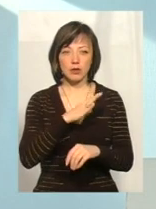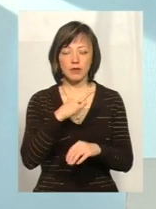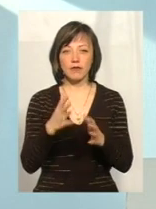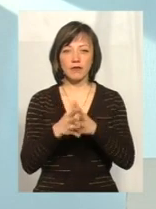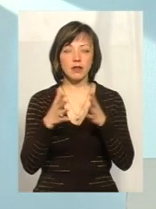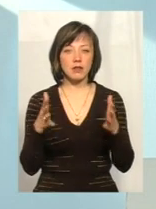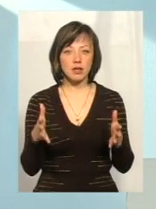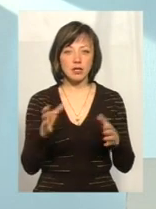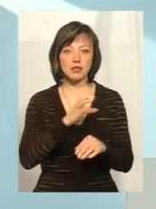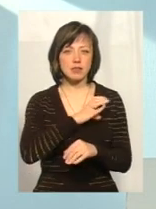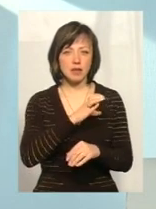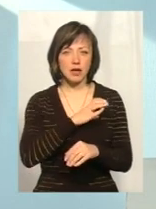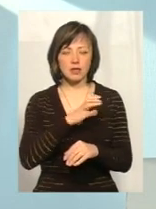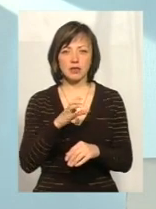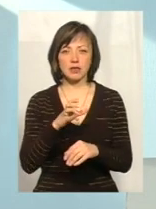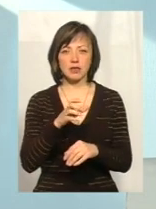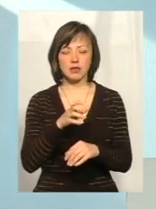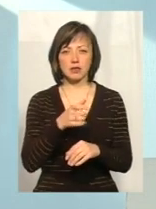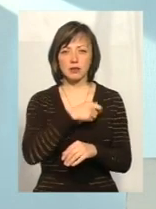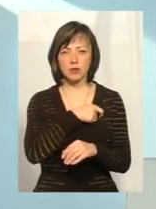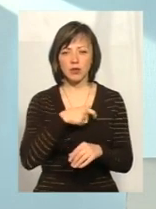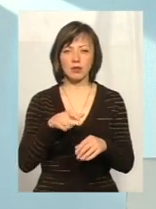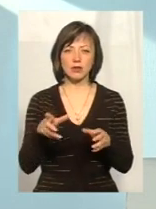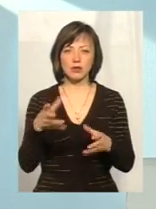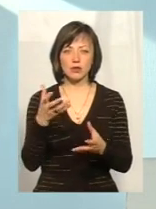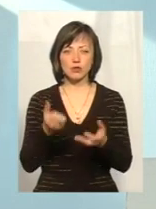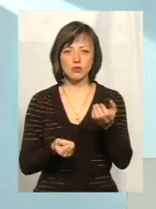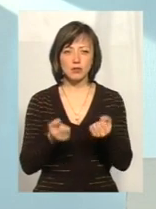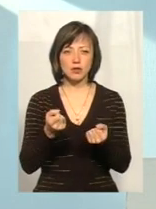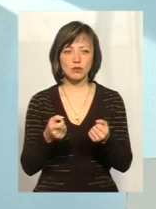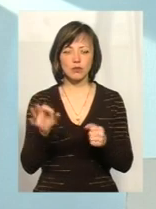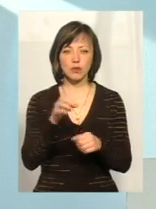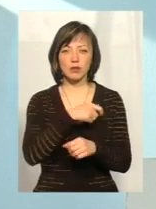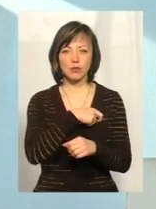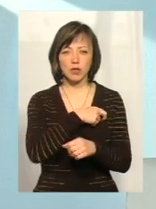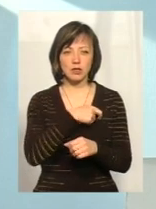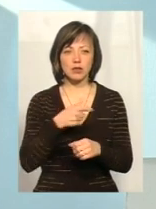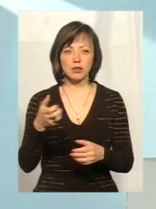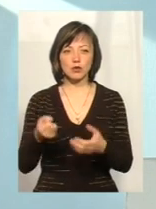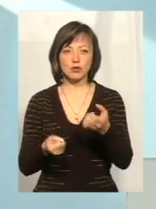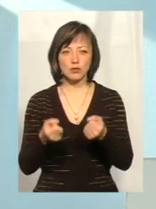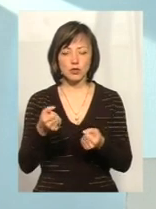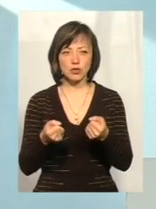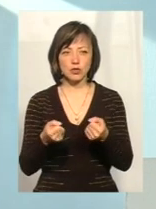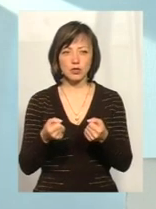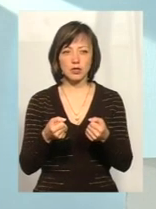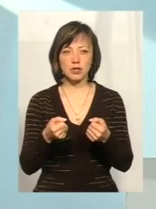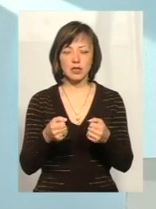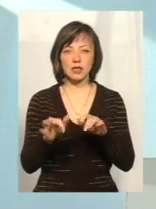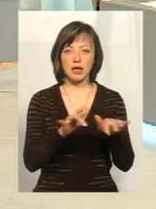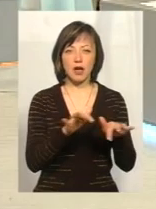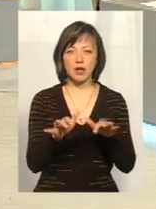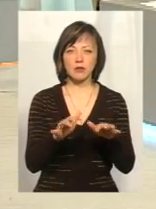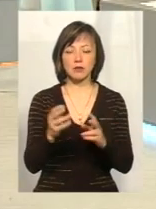великі статки і були суміщення, там навіть про депутатів мова йшла, суміщення депутатської